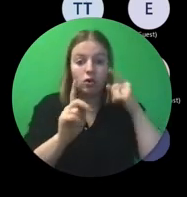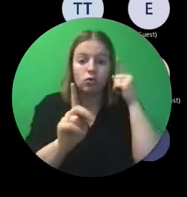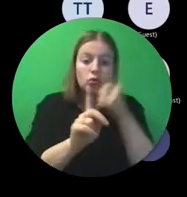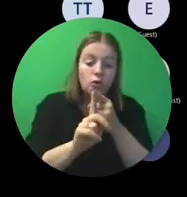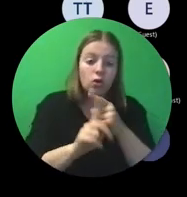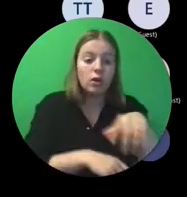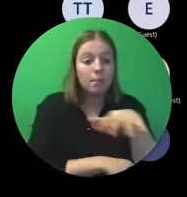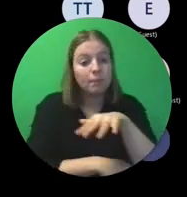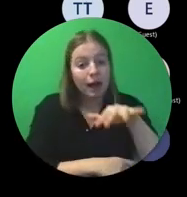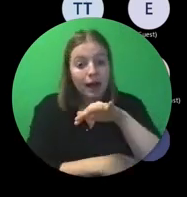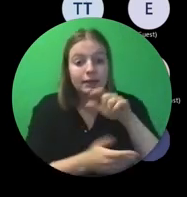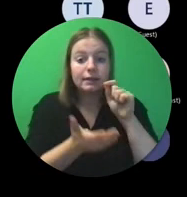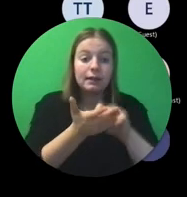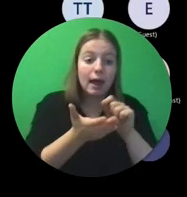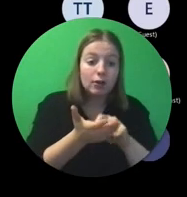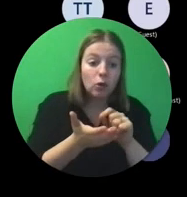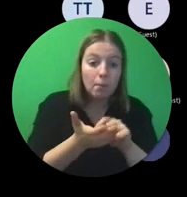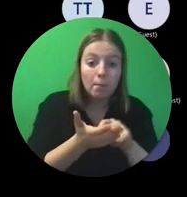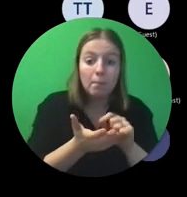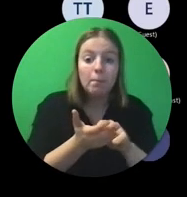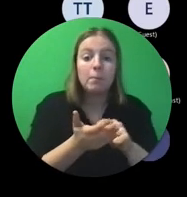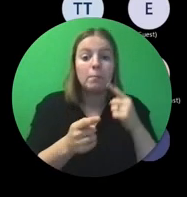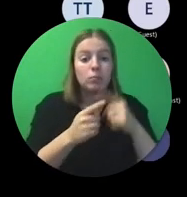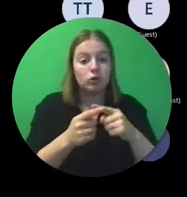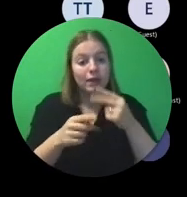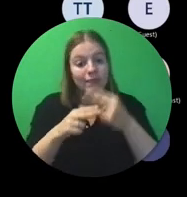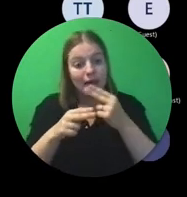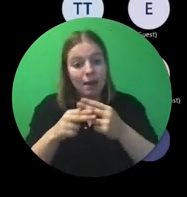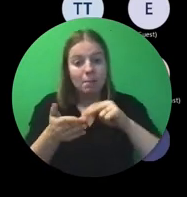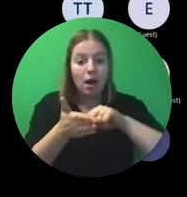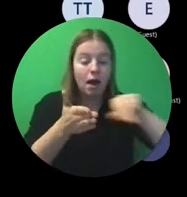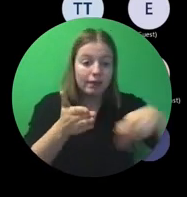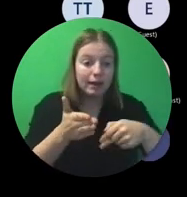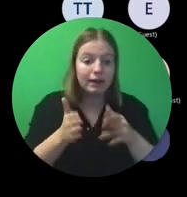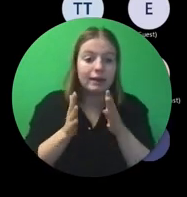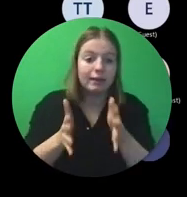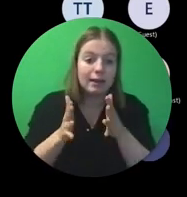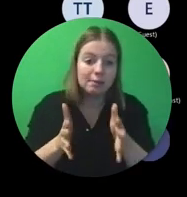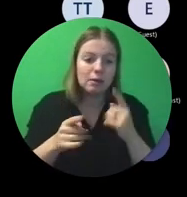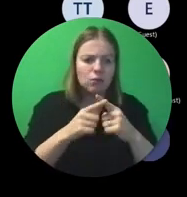handtekening van elke deelnemer. En bij elke deelnemer van welke organisatie is die.